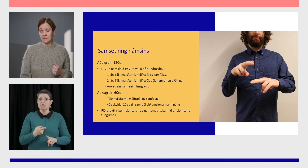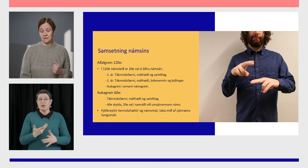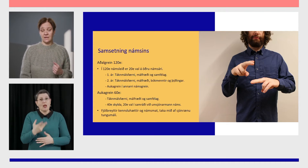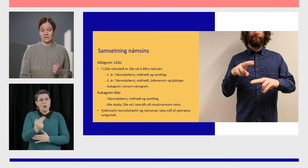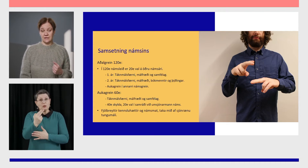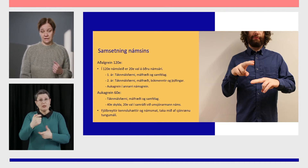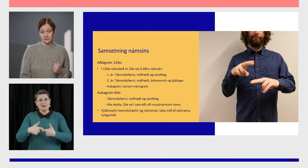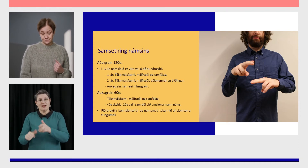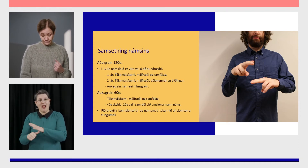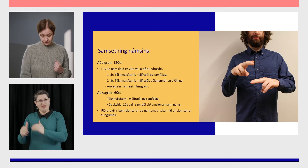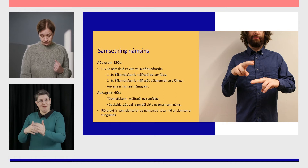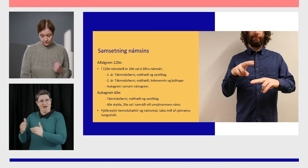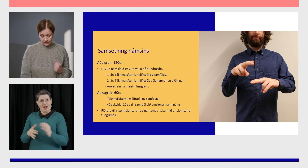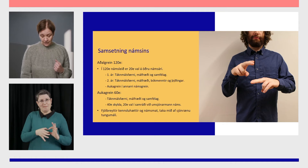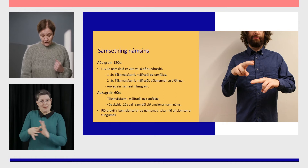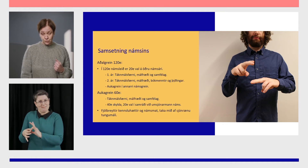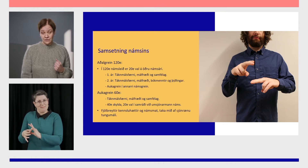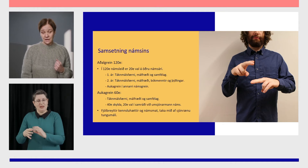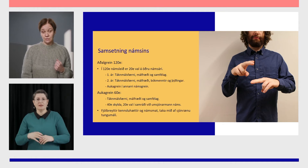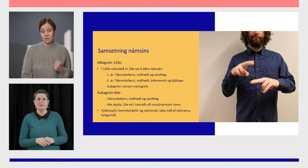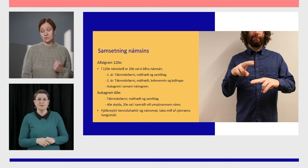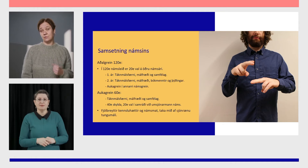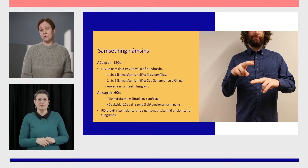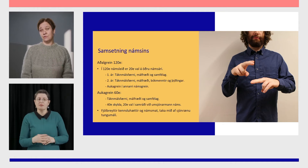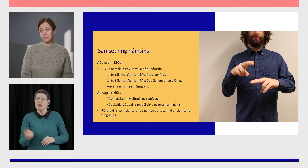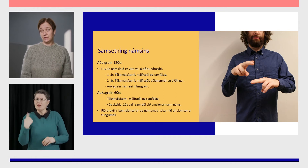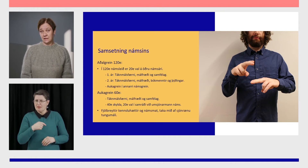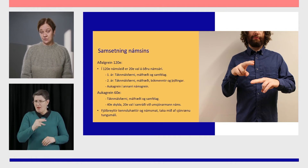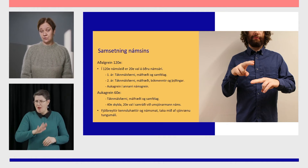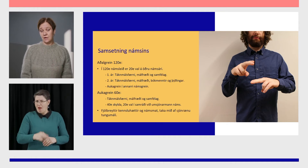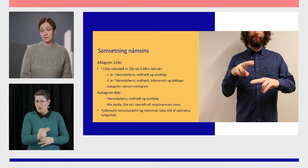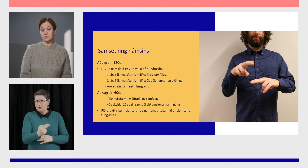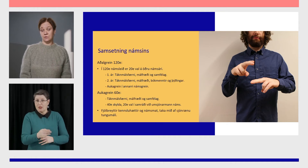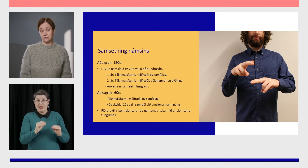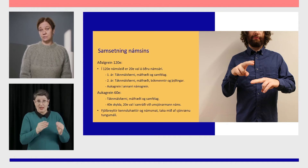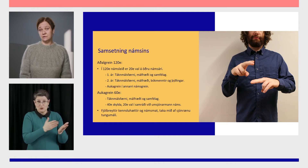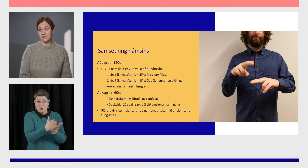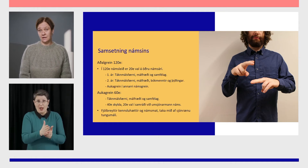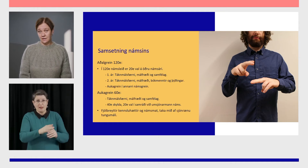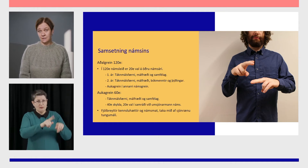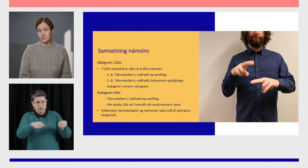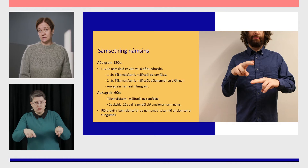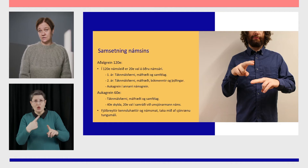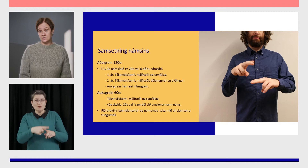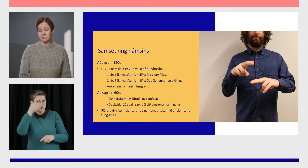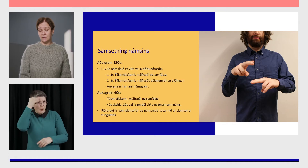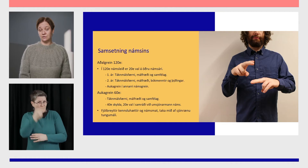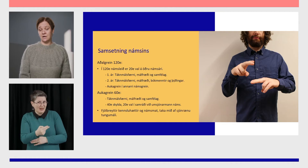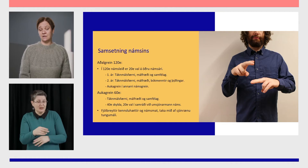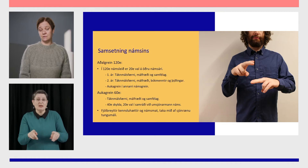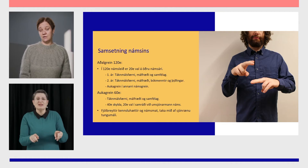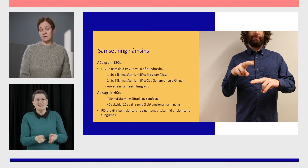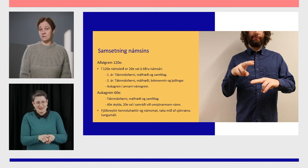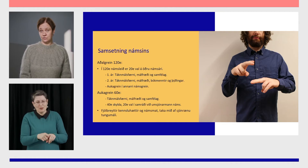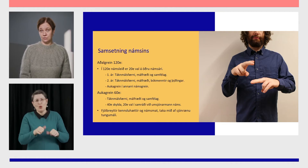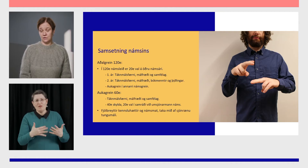innan aðalgreinarinnar. Nú við leggjum áhersla á mjög fjölbröta kennsluhætti og námsmát en eðli málsins samkvæmt og